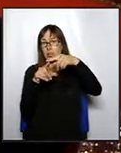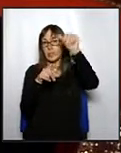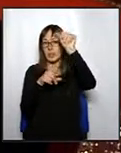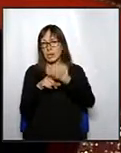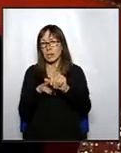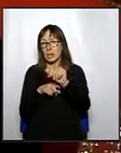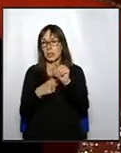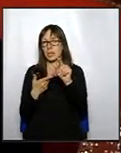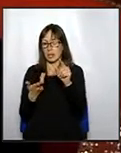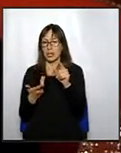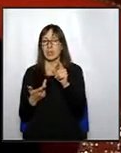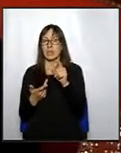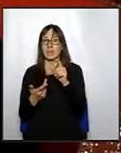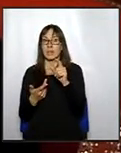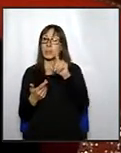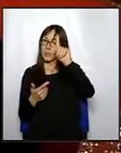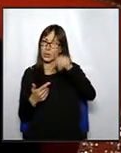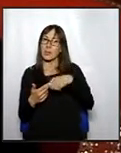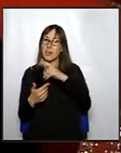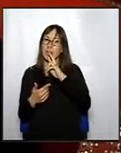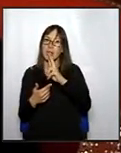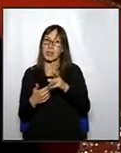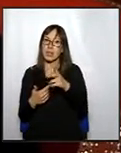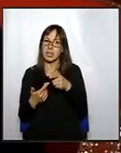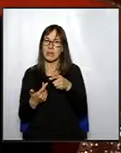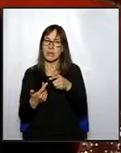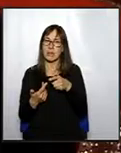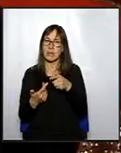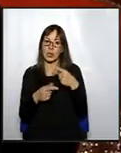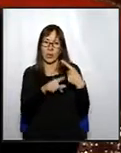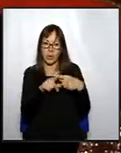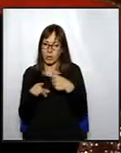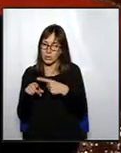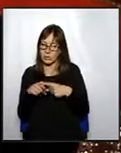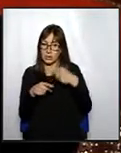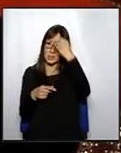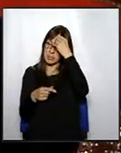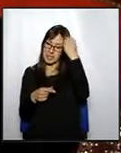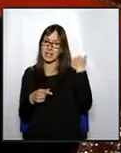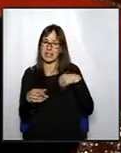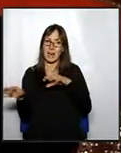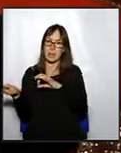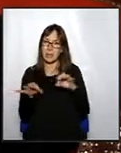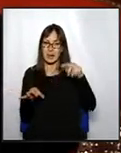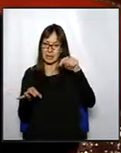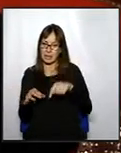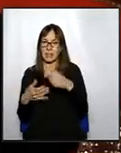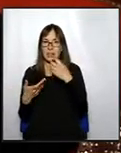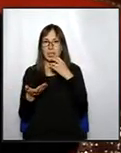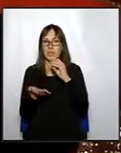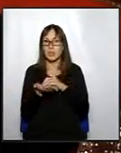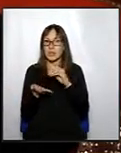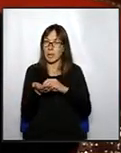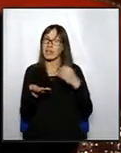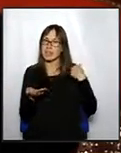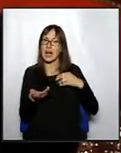plens però també doncs jo crec que també solia dir que s'ha avançat en molts aspectes en aquest sentit hi ha coses doncs que possiblement doncs ja s